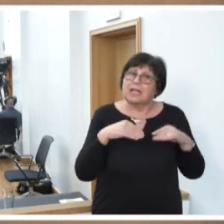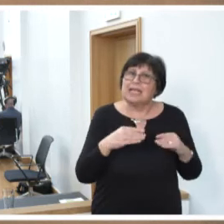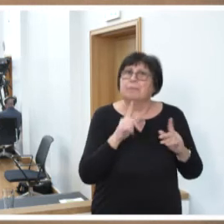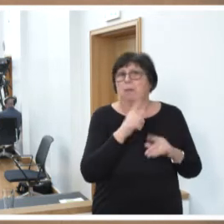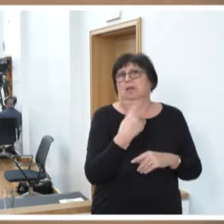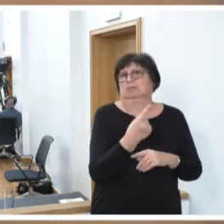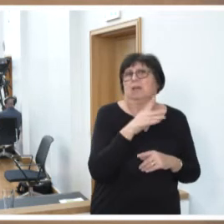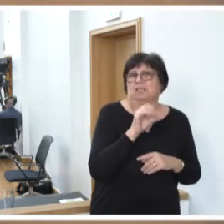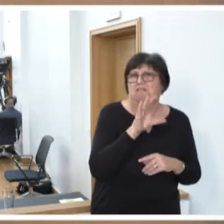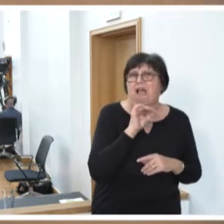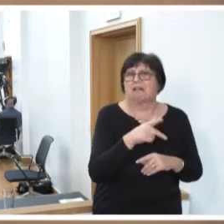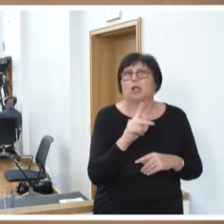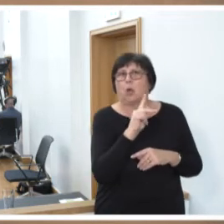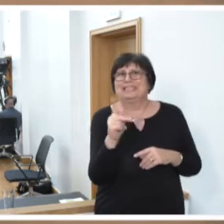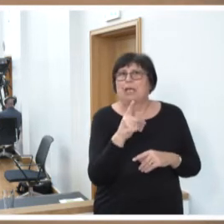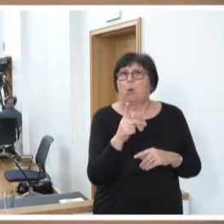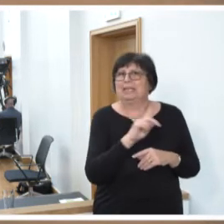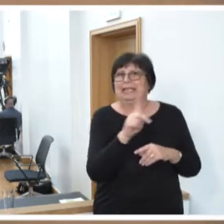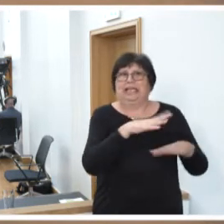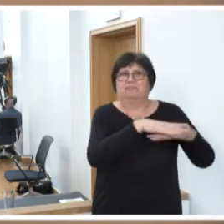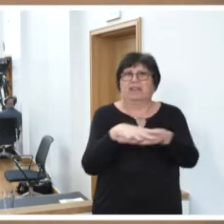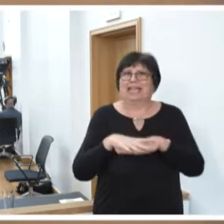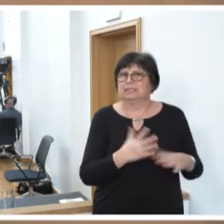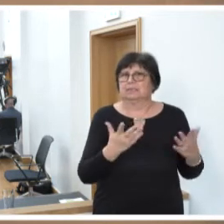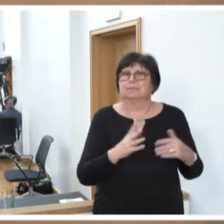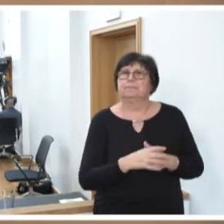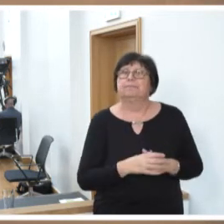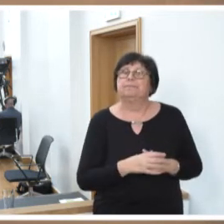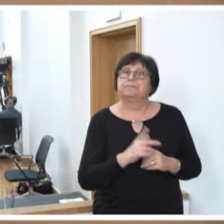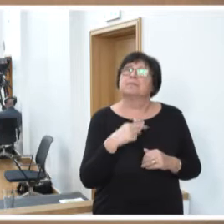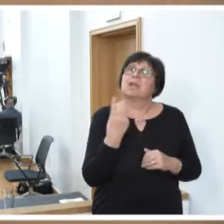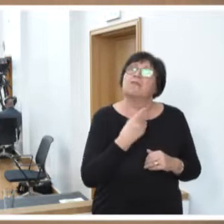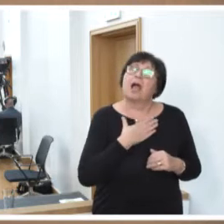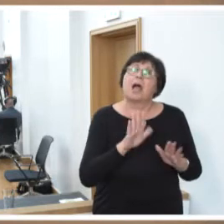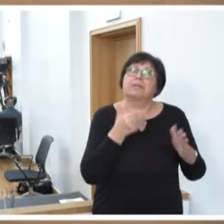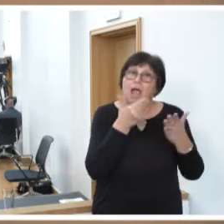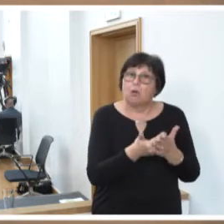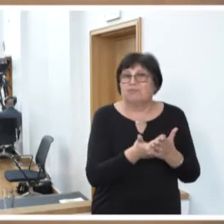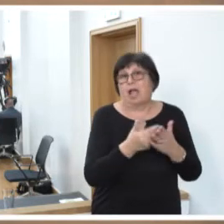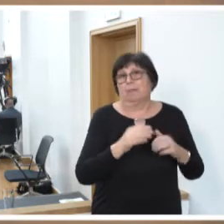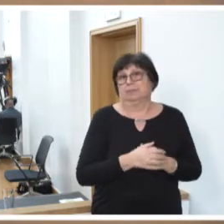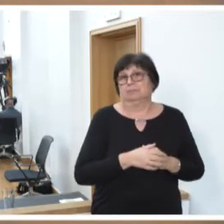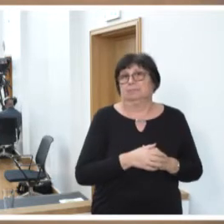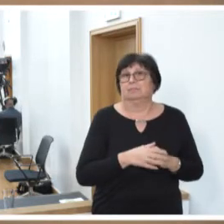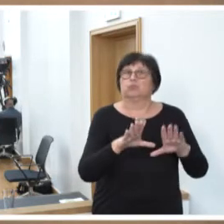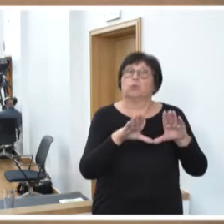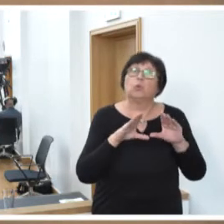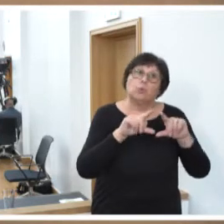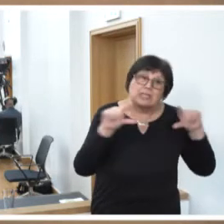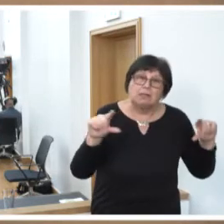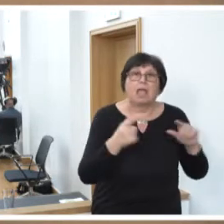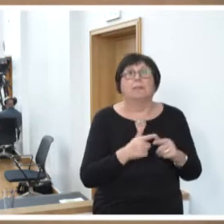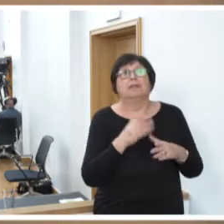Conquete-Kommission, dass sie untereinander nicht vernetzt sind. Die haben ja die Aufgabe, Unternehmen, kleine,